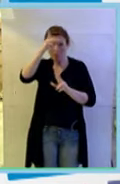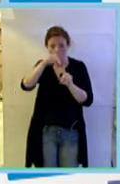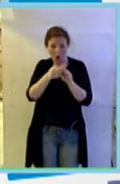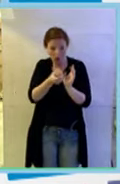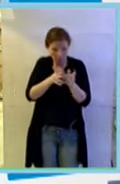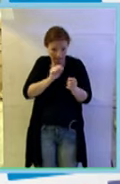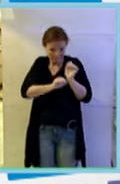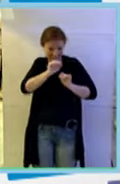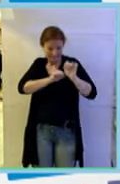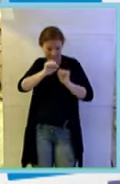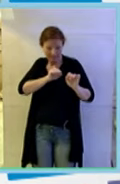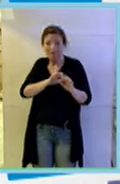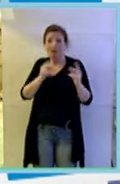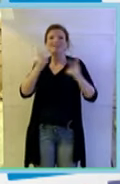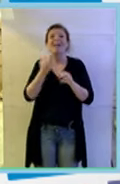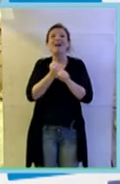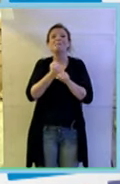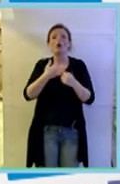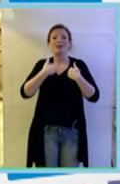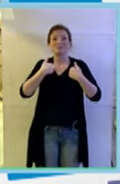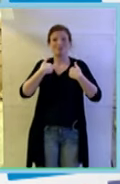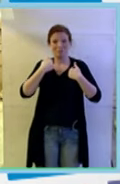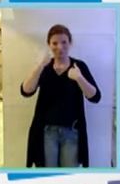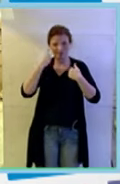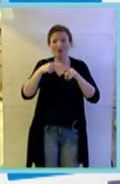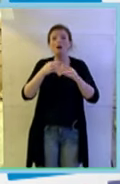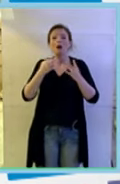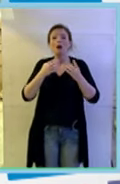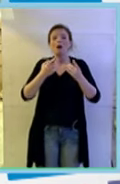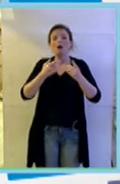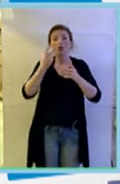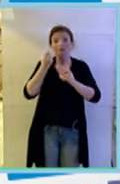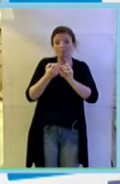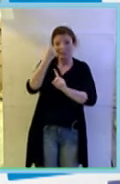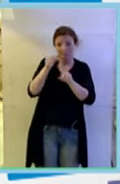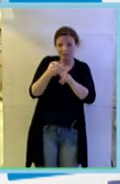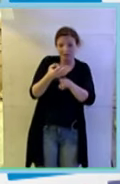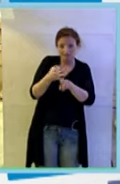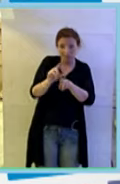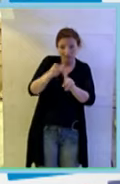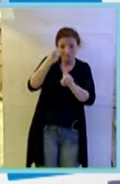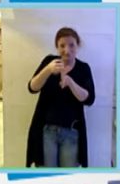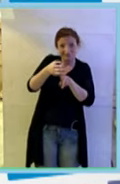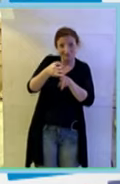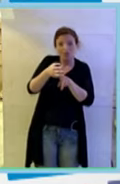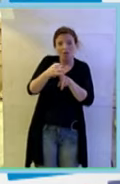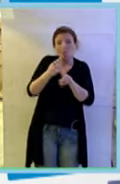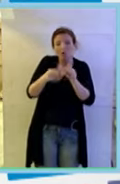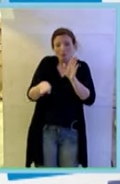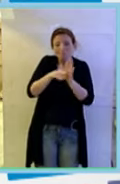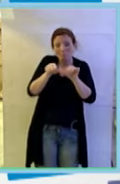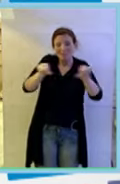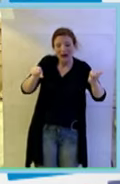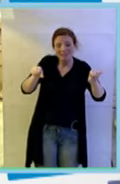il rastrello, il mio laboratorio isolò per primo il ceppo di influenza